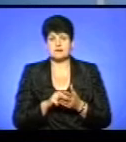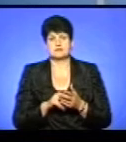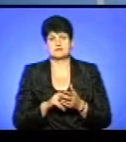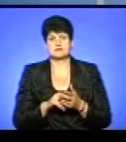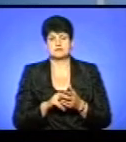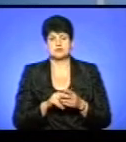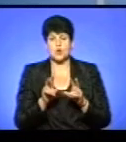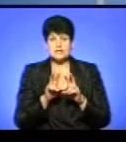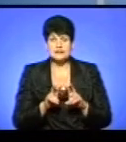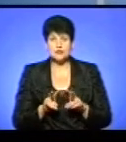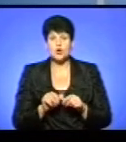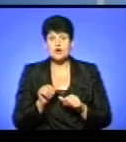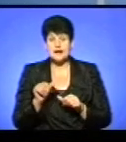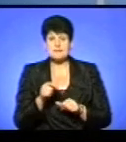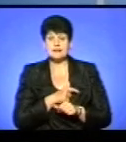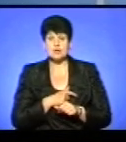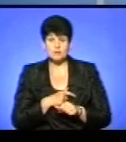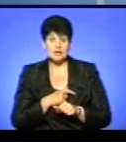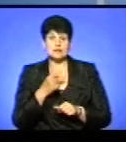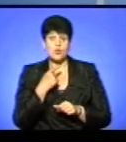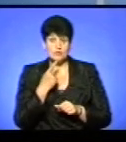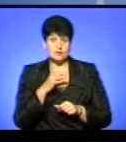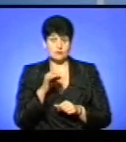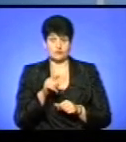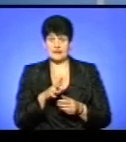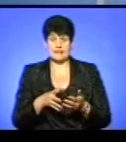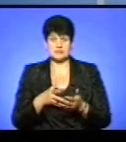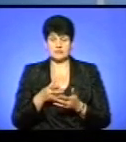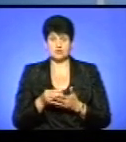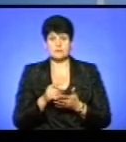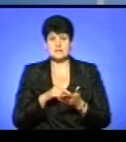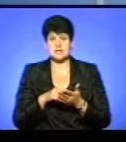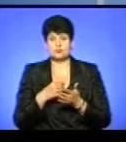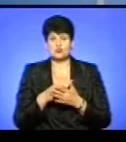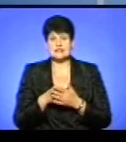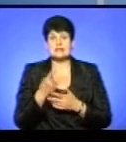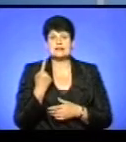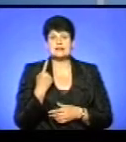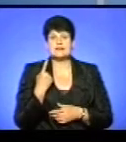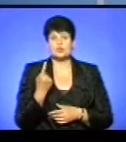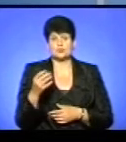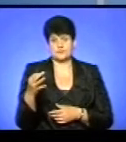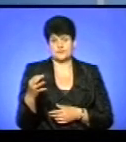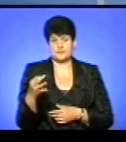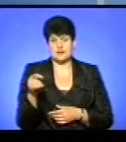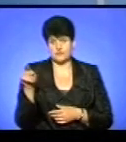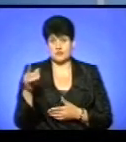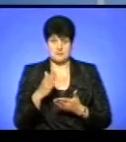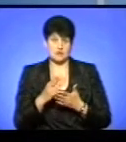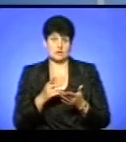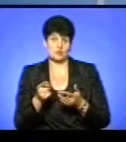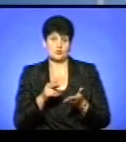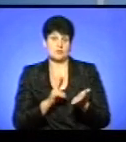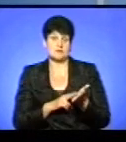окремі депутати говорили про те, що вони не сплачують міський бюджет ні копійки. Але вони мають тернопільську